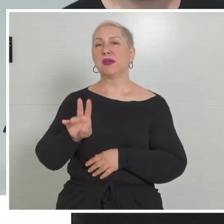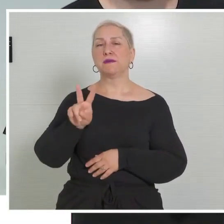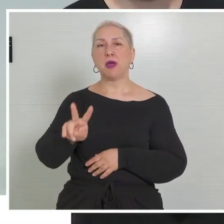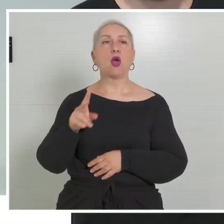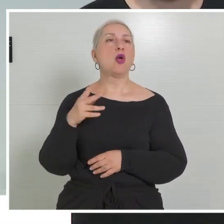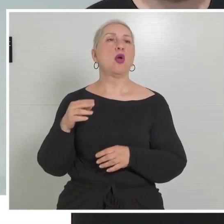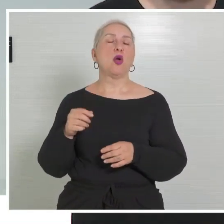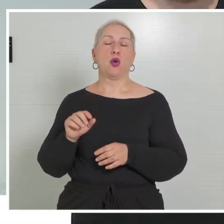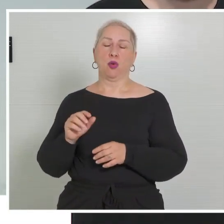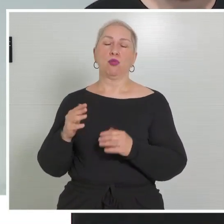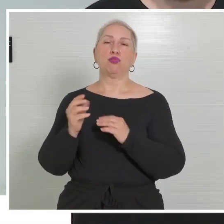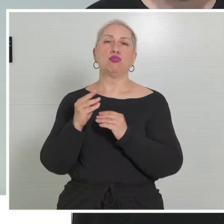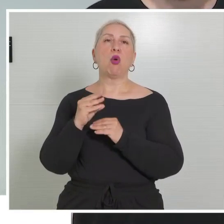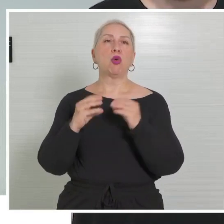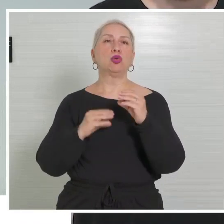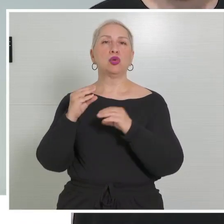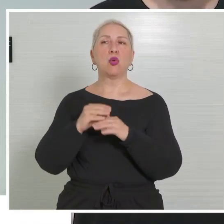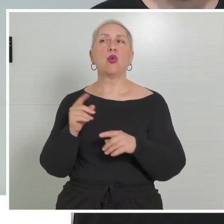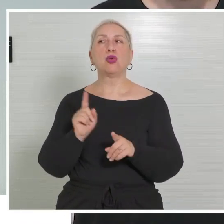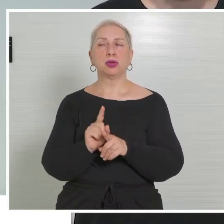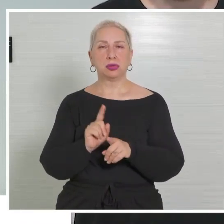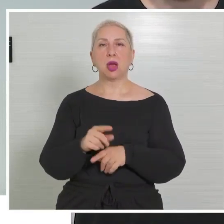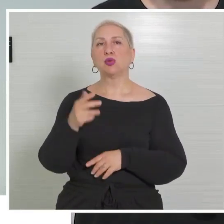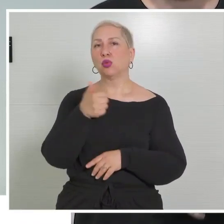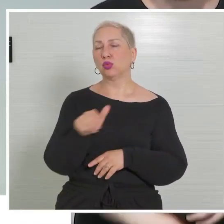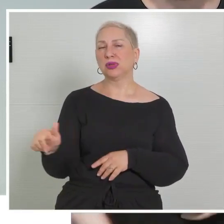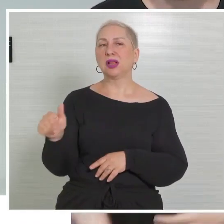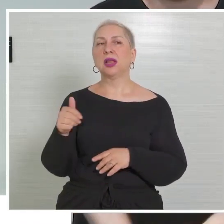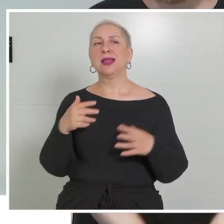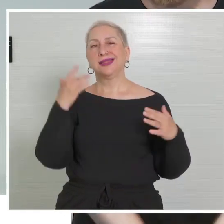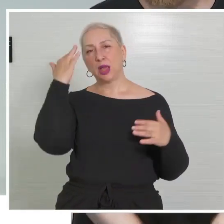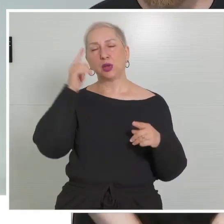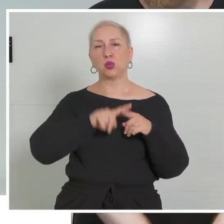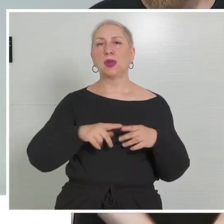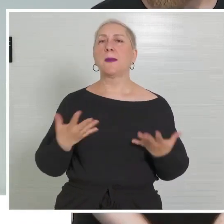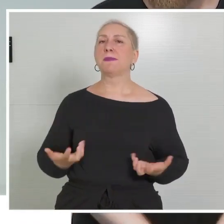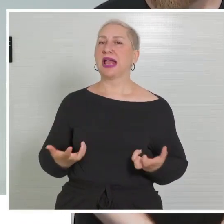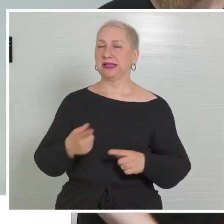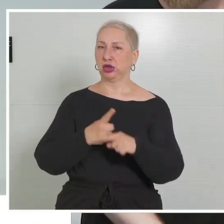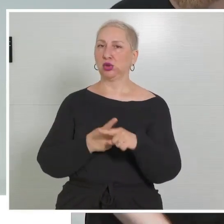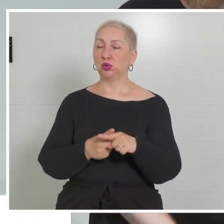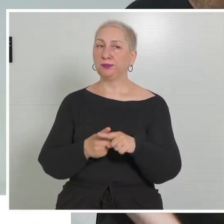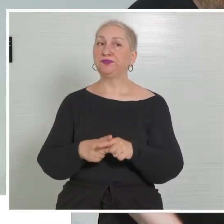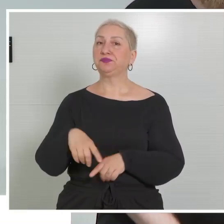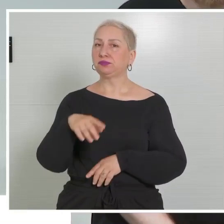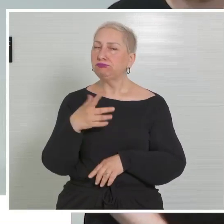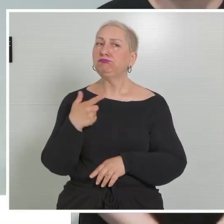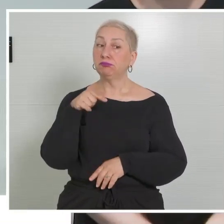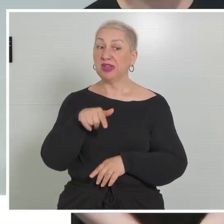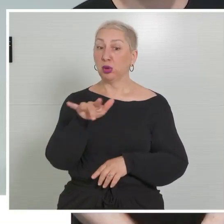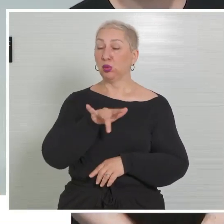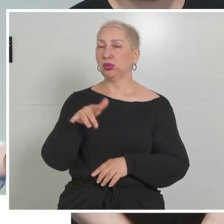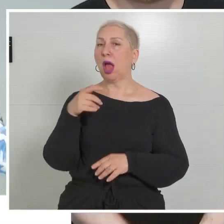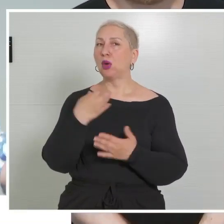100 Theorie und 40 Praxisstunden. Mit dieser Grundausbildung schlagen wir drei Fliegen mit einer Klappe.